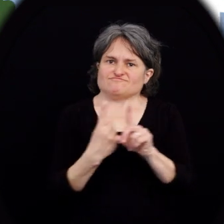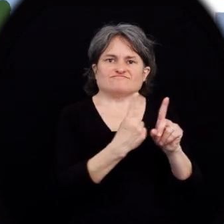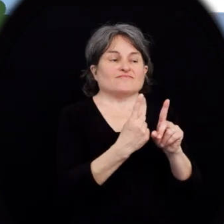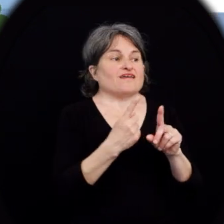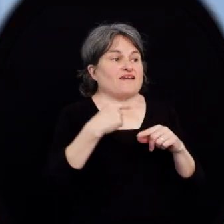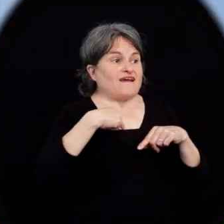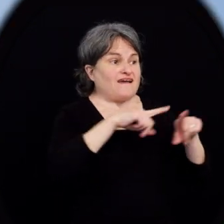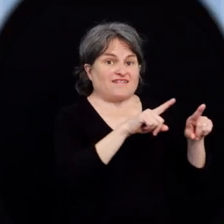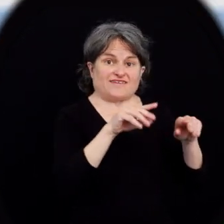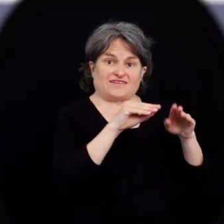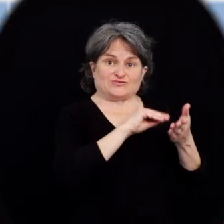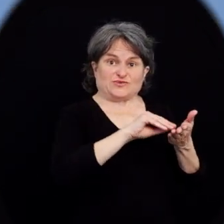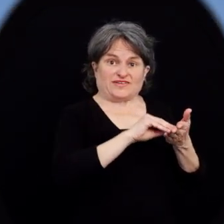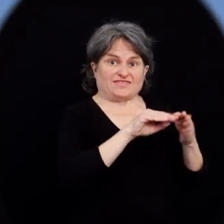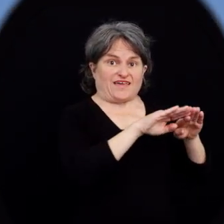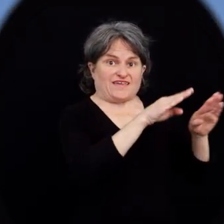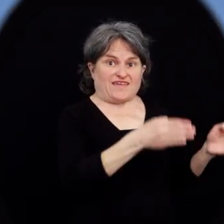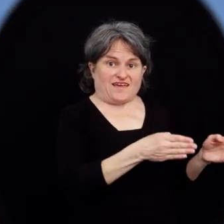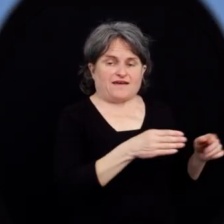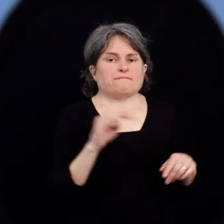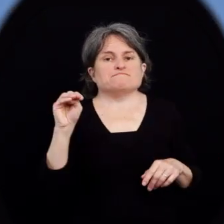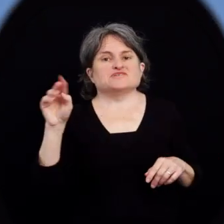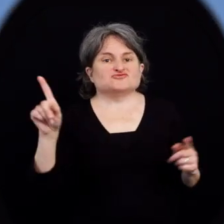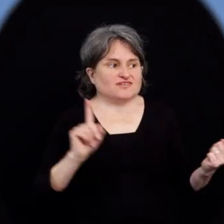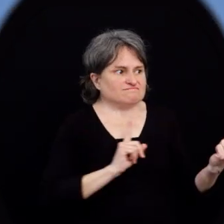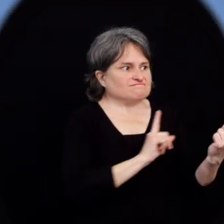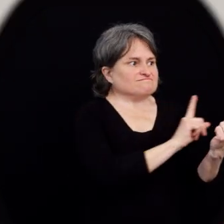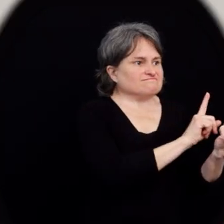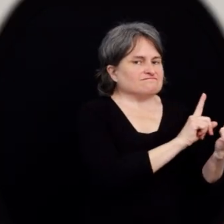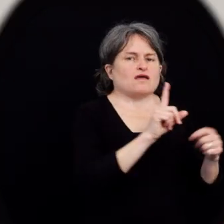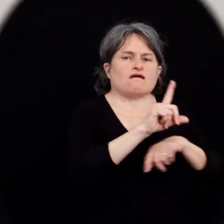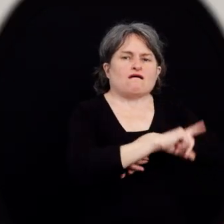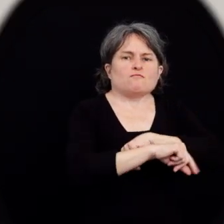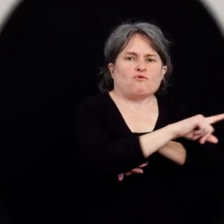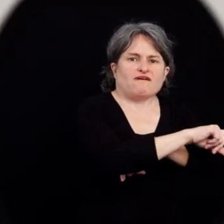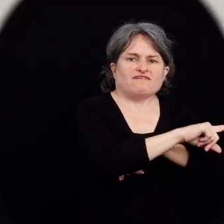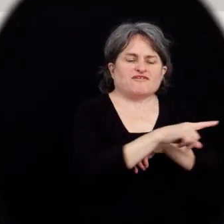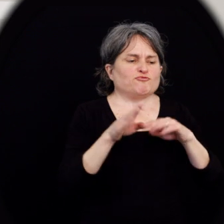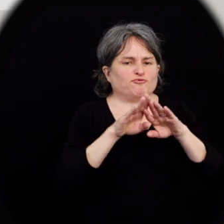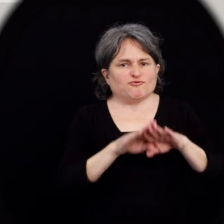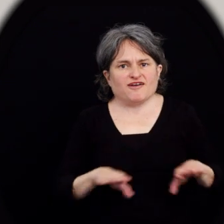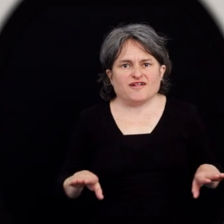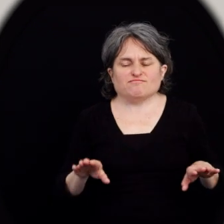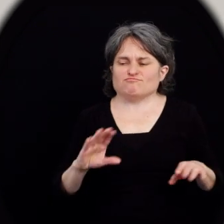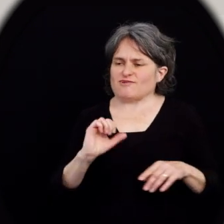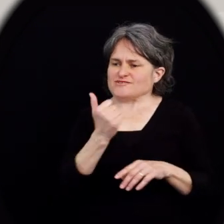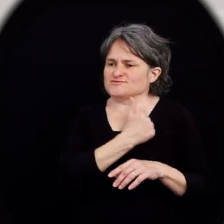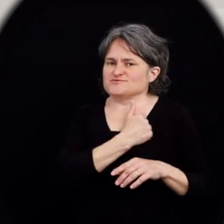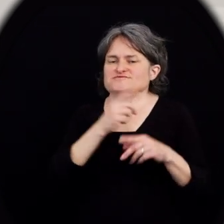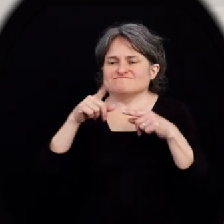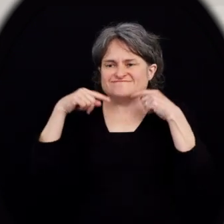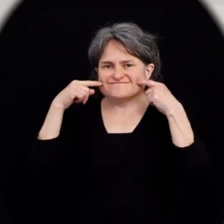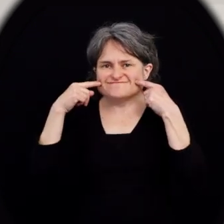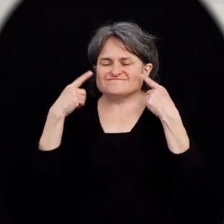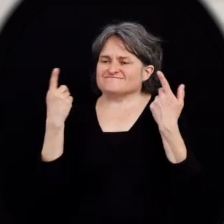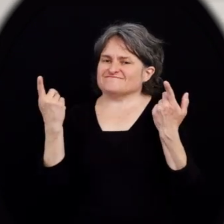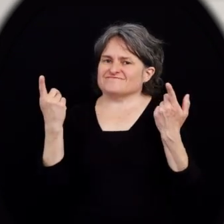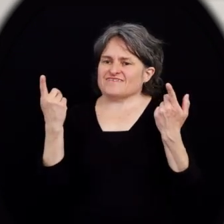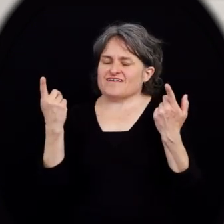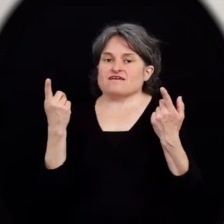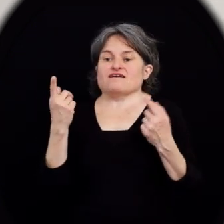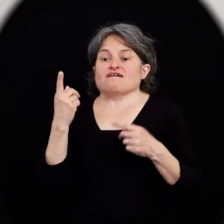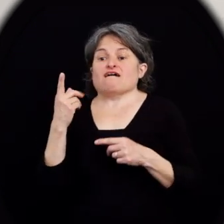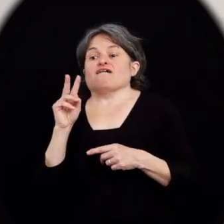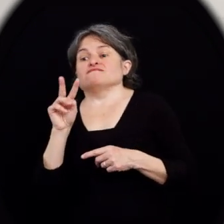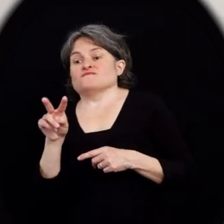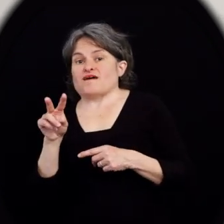à sa mère de l'accompagner. Au secrétariat de l'établissement, Michelle s'approche du comptoir d'inscription. L'employé est calme, accueillant